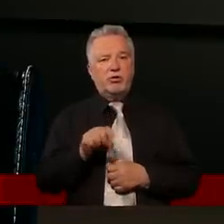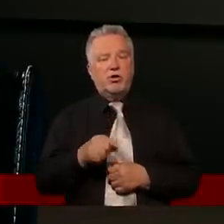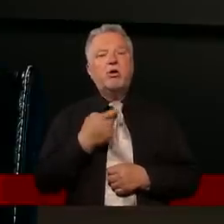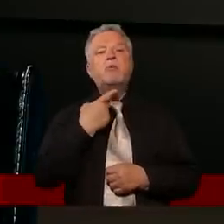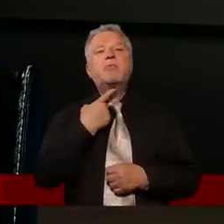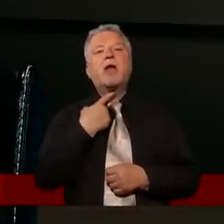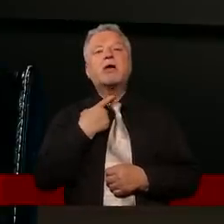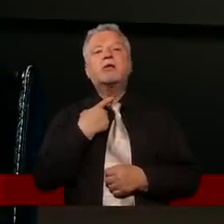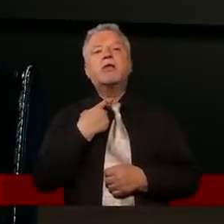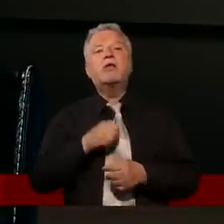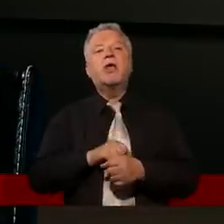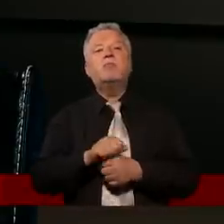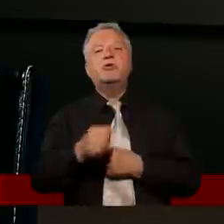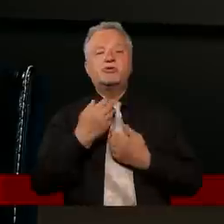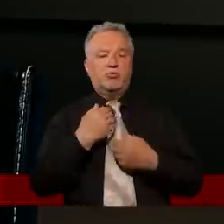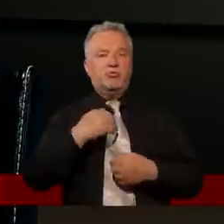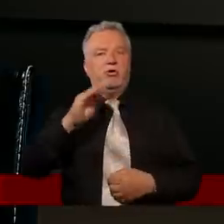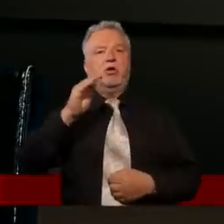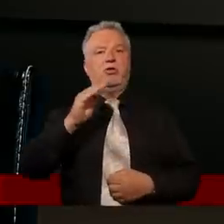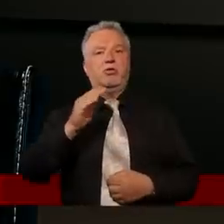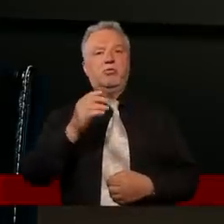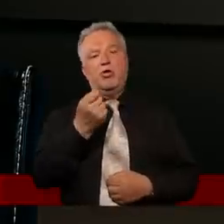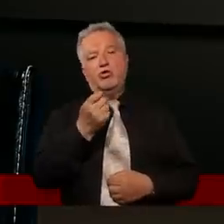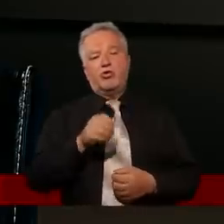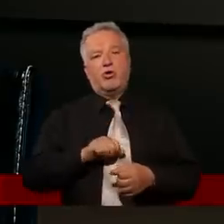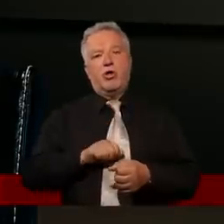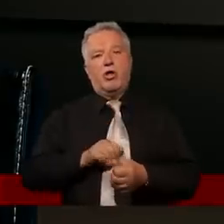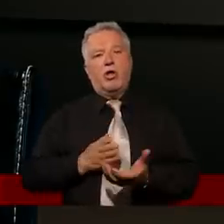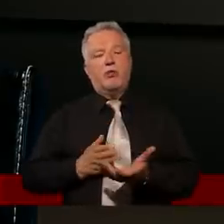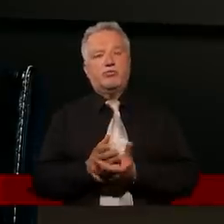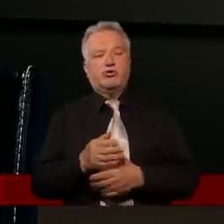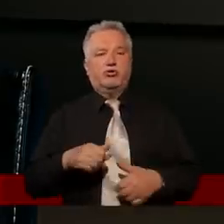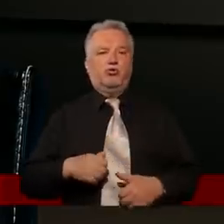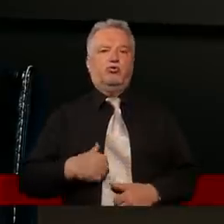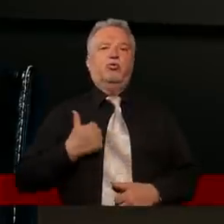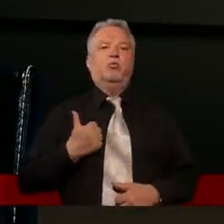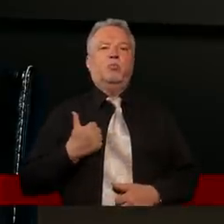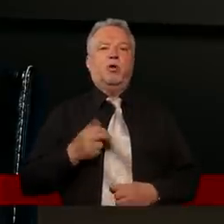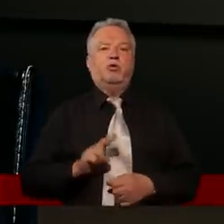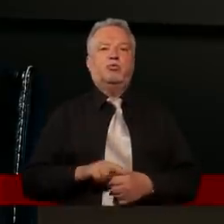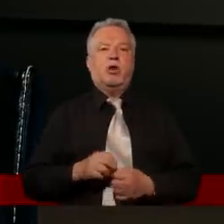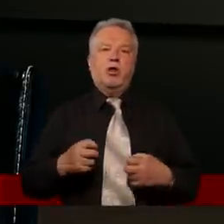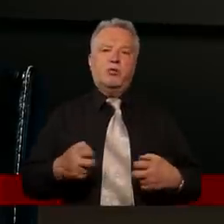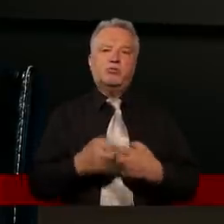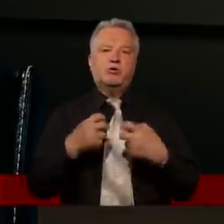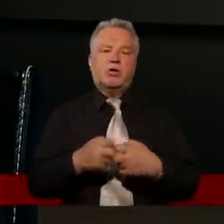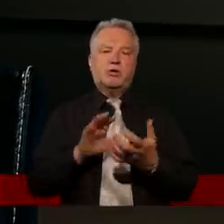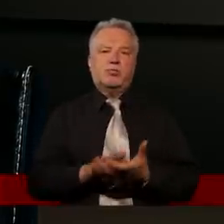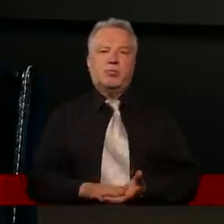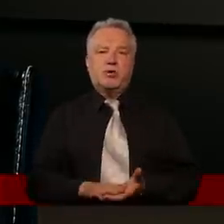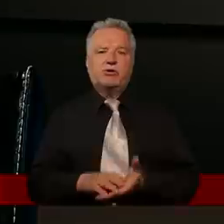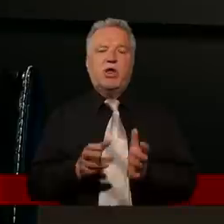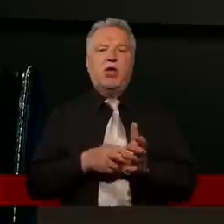pragnienie bycia wielkim, trochę przez dumę, która nam przeszkadza wybaczać, brak